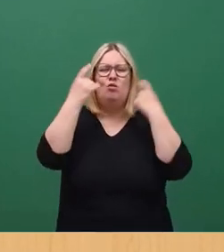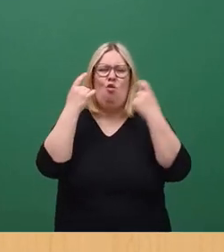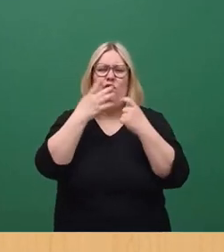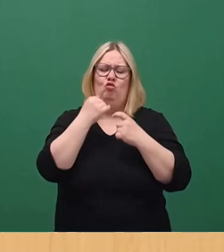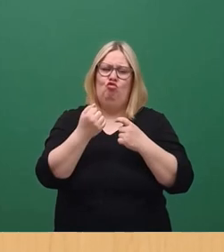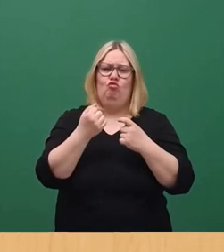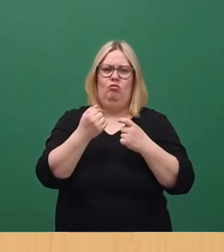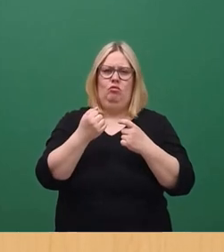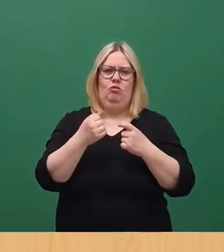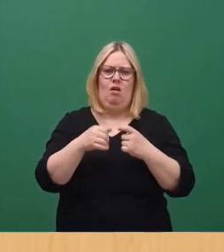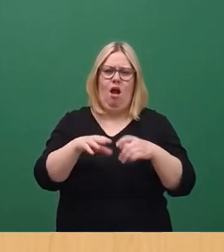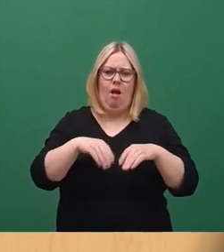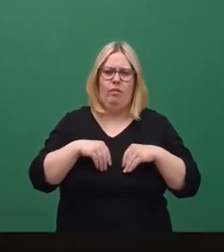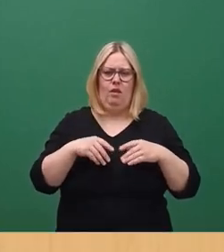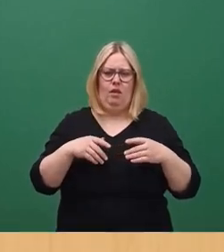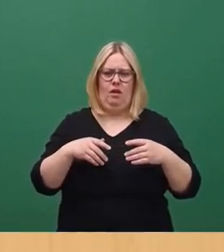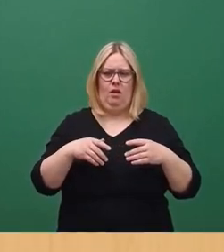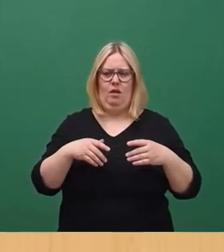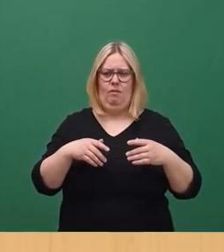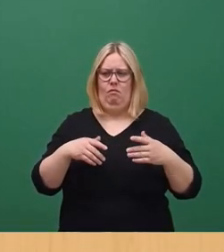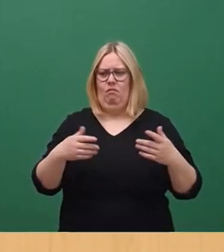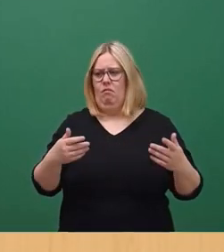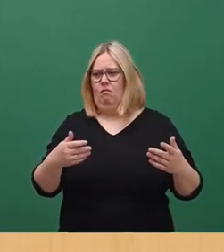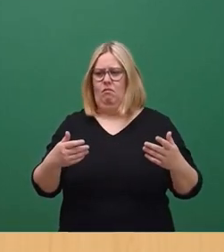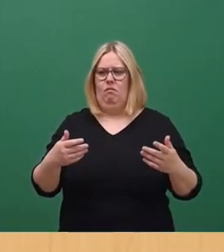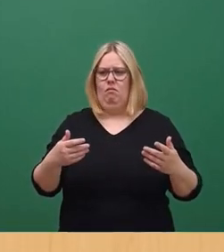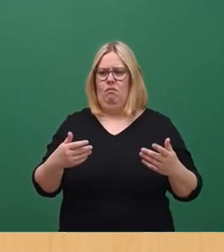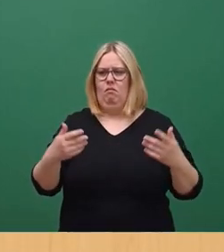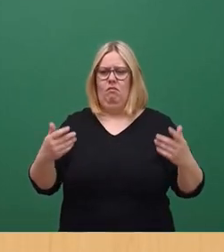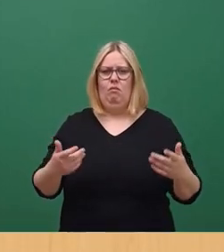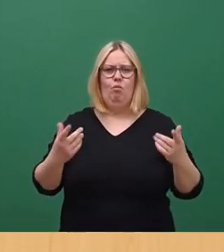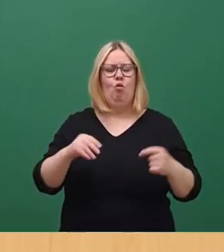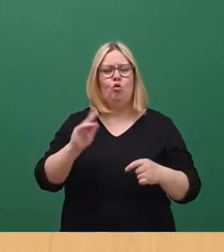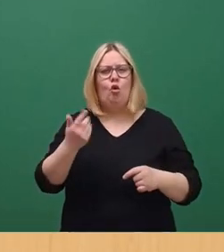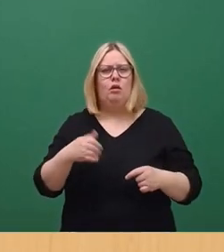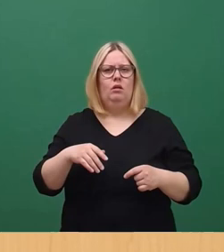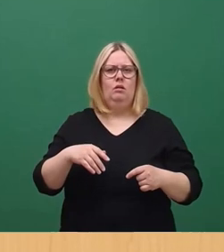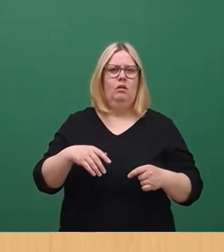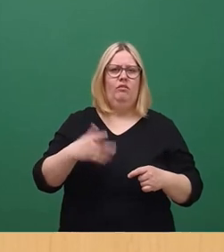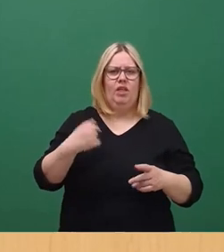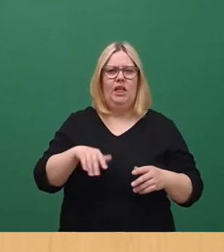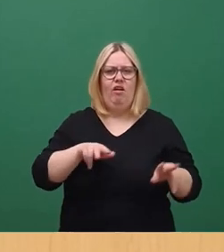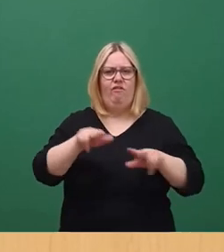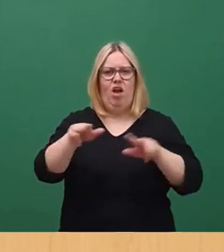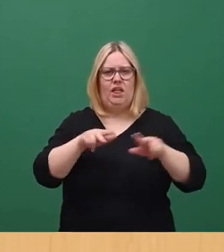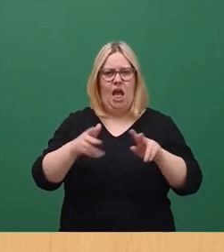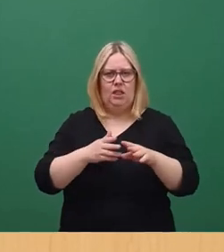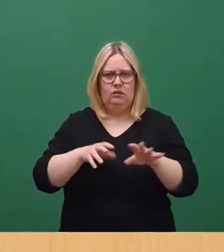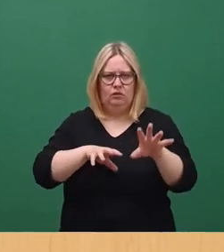jetzt eine angemessene, zukunftsorientierte Verkehrsgestaltung und